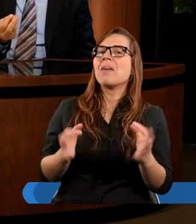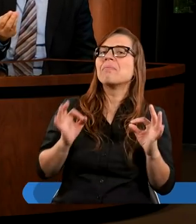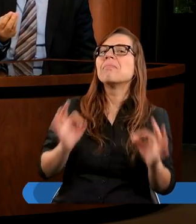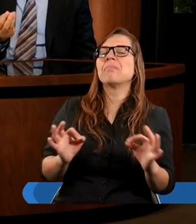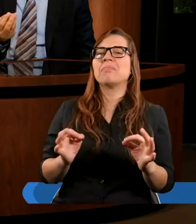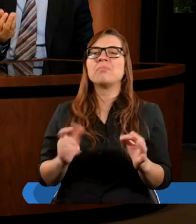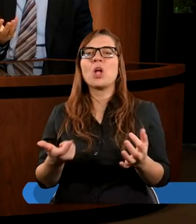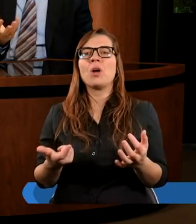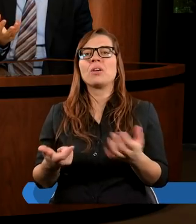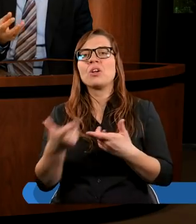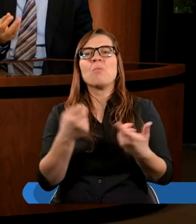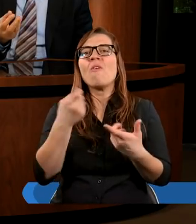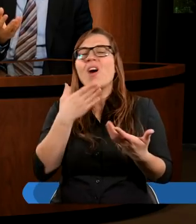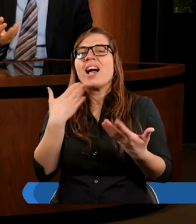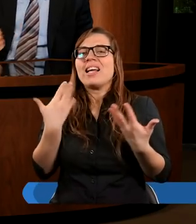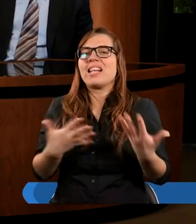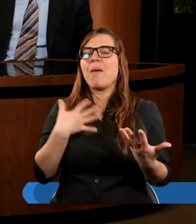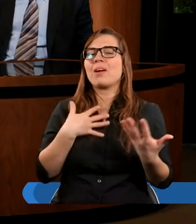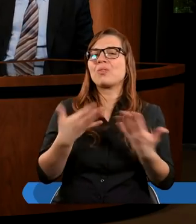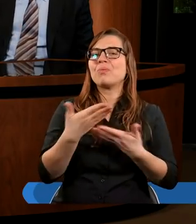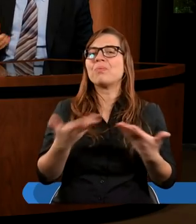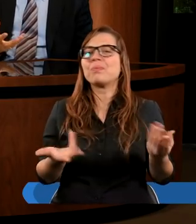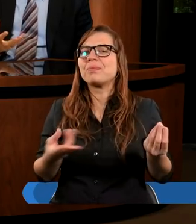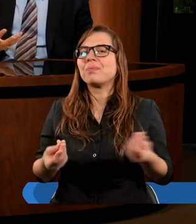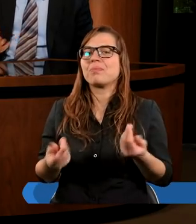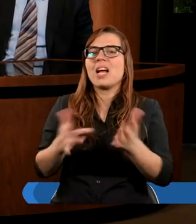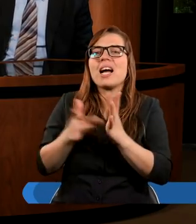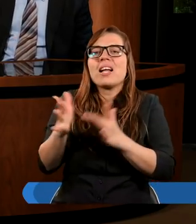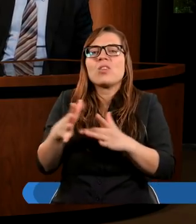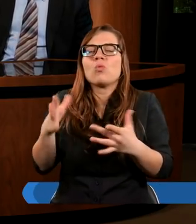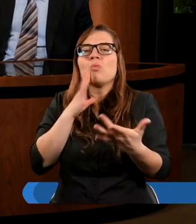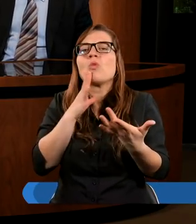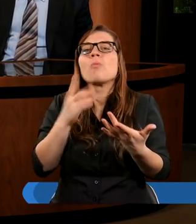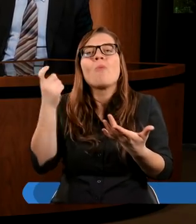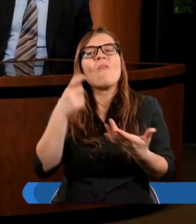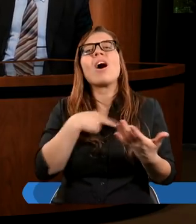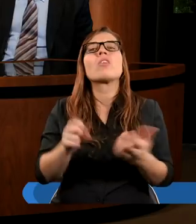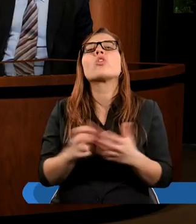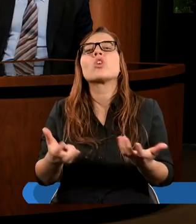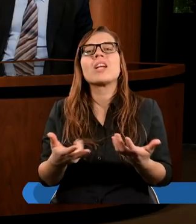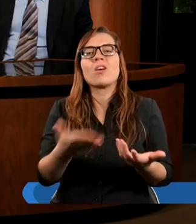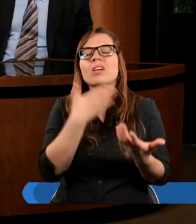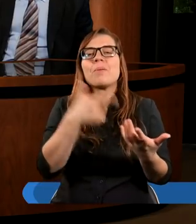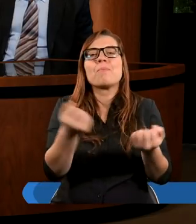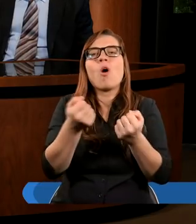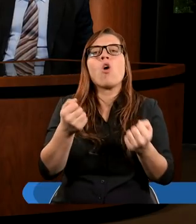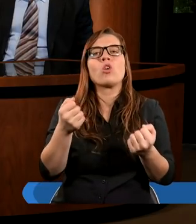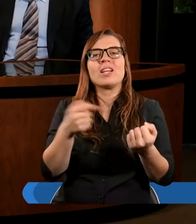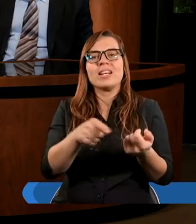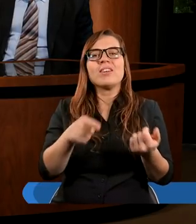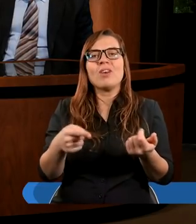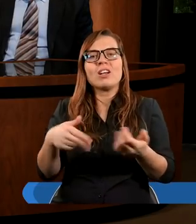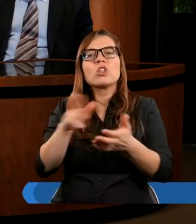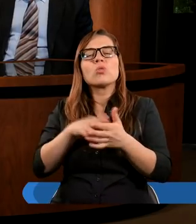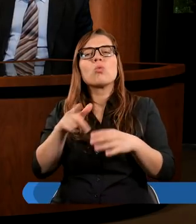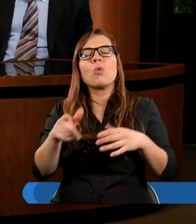ta wspólnota została powołana, do czego Chrystus nas powołał. No nie ma tej mocy, tak? Wiadomo, że jeżeli